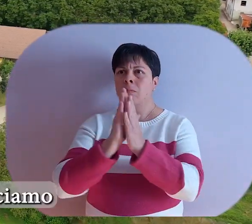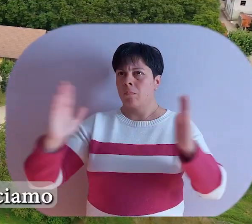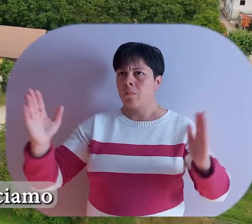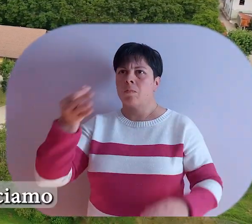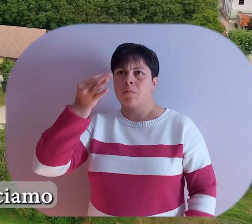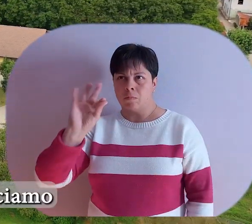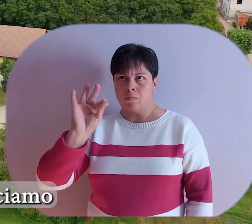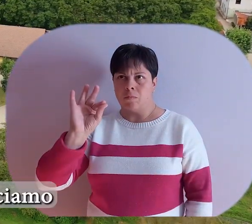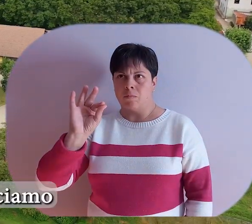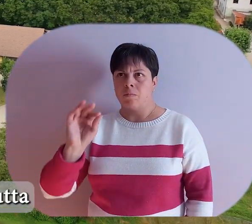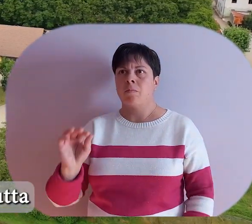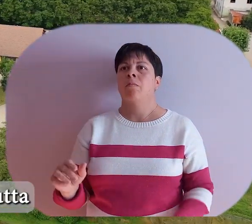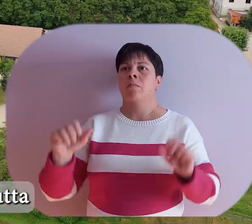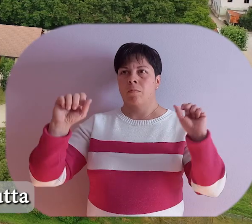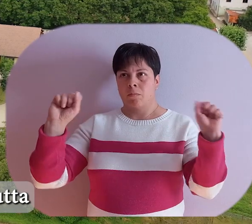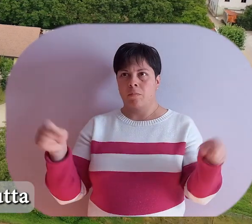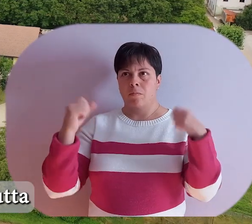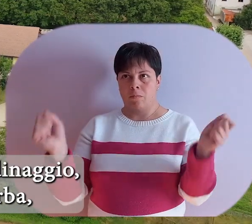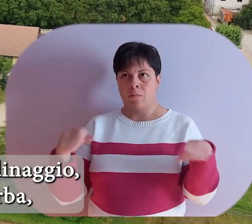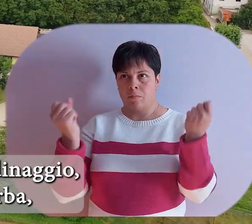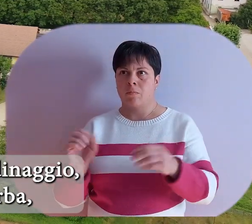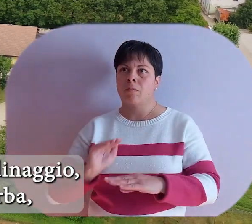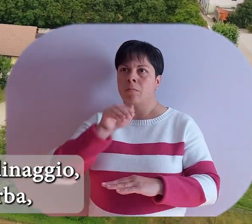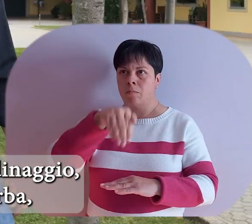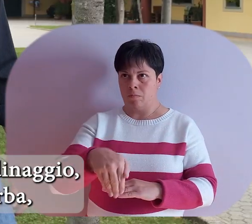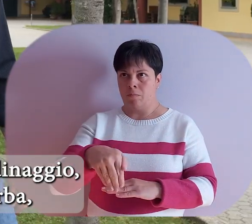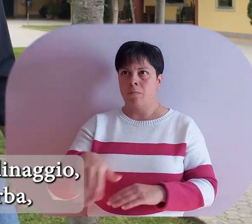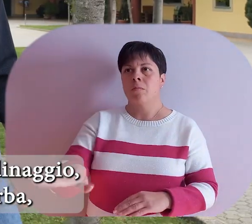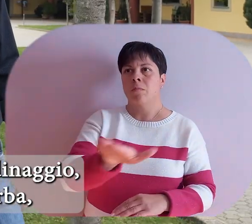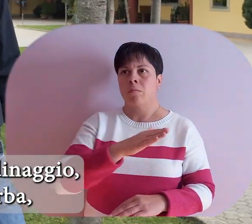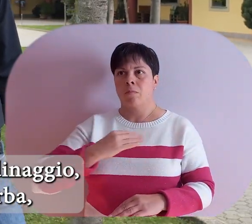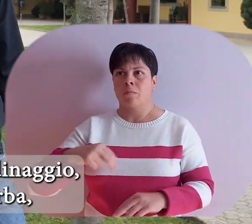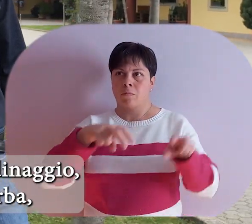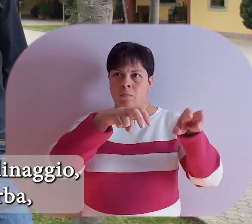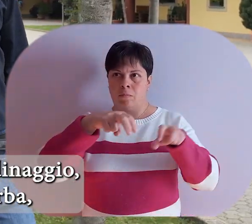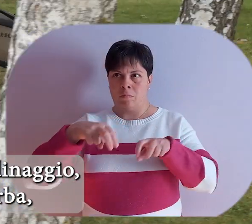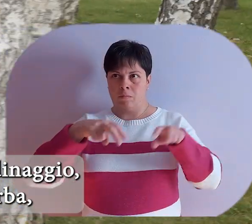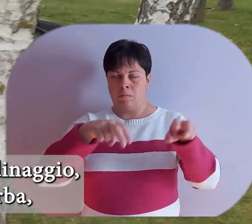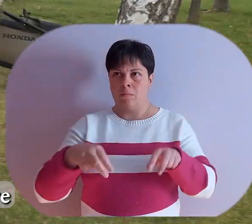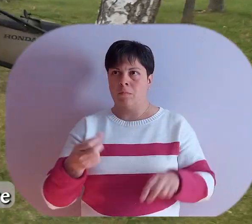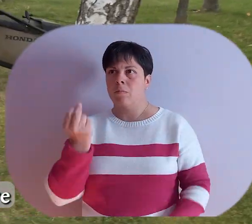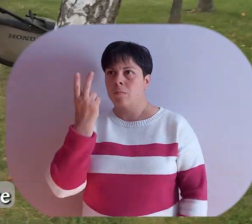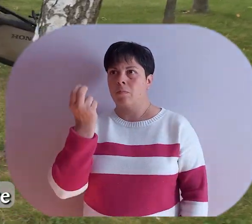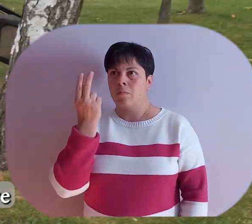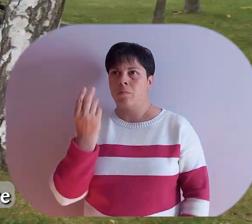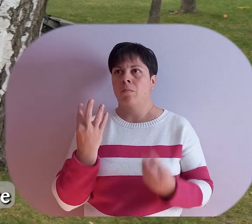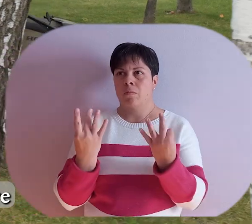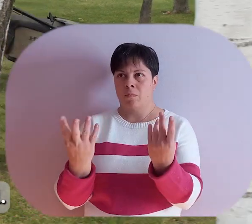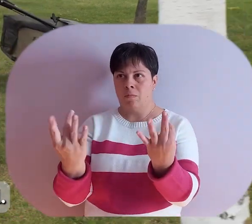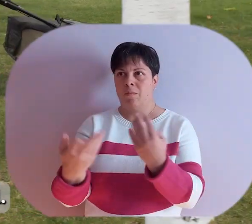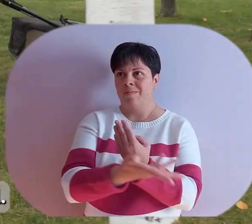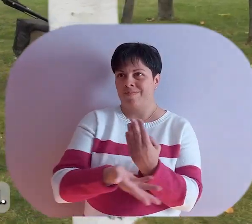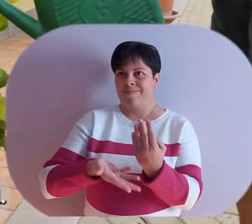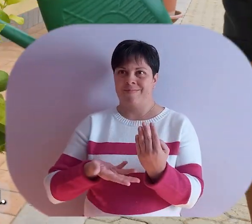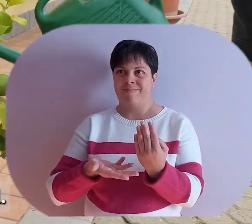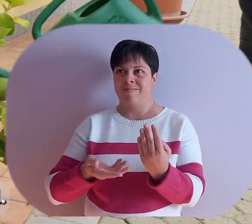Tra le tante attività che facciamo ci occupiamo anche di tutta la parte esterna che è di giardinaggio non solo nel taglio dell'erba ma anche nell'innaffiare